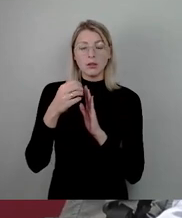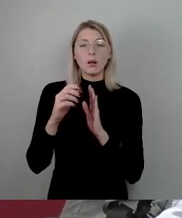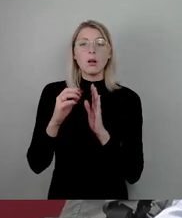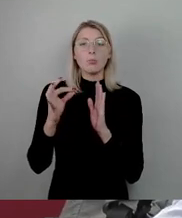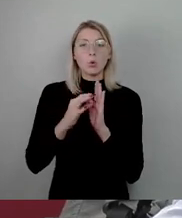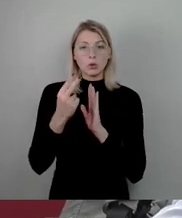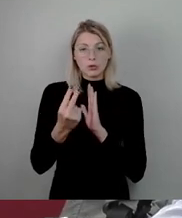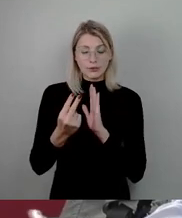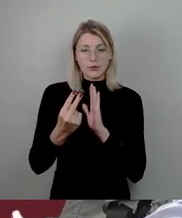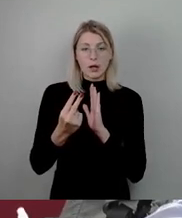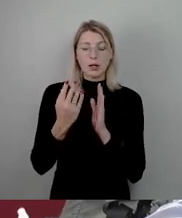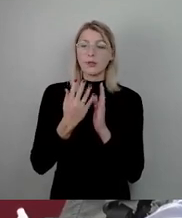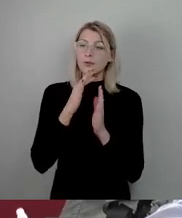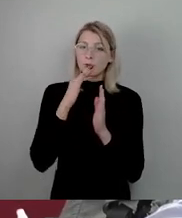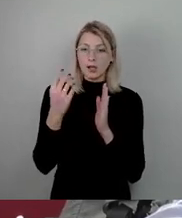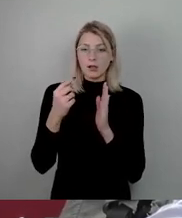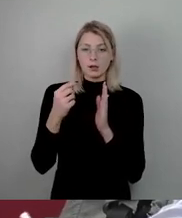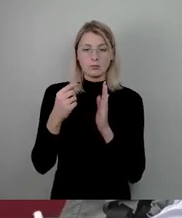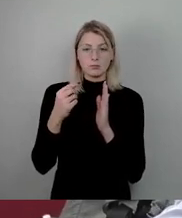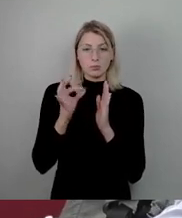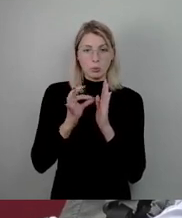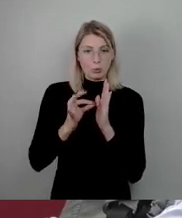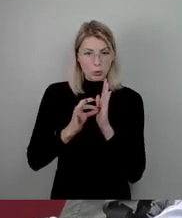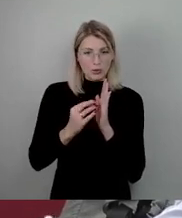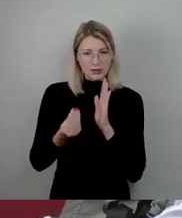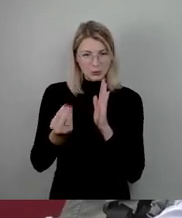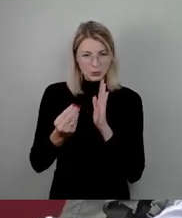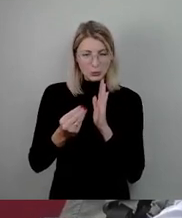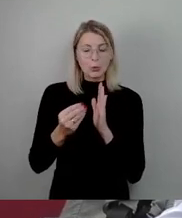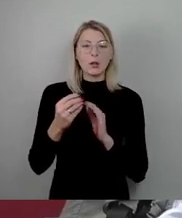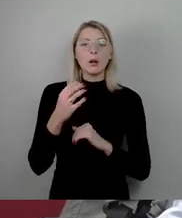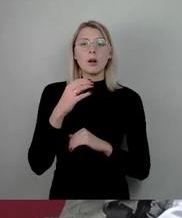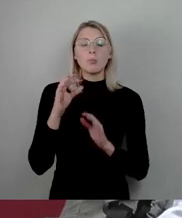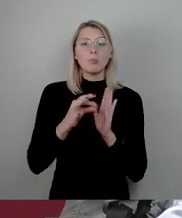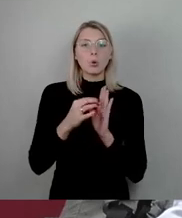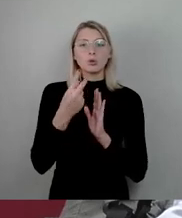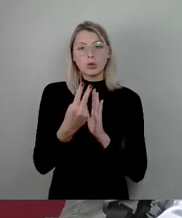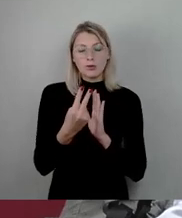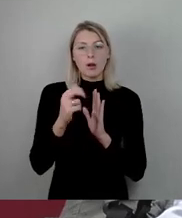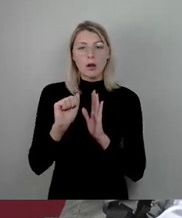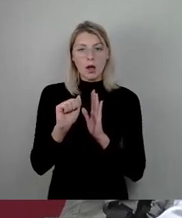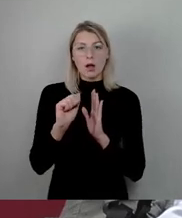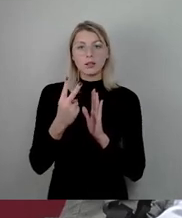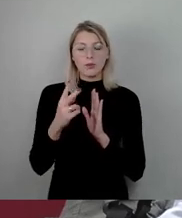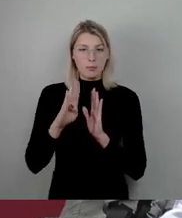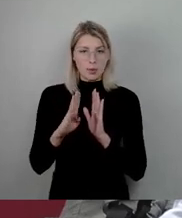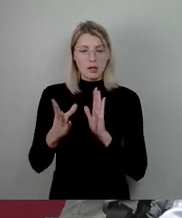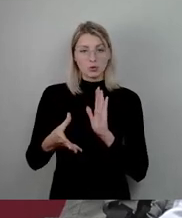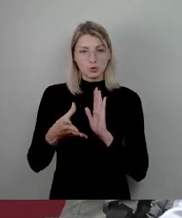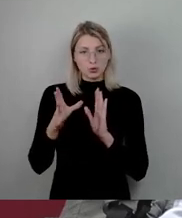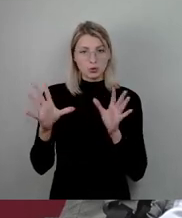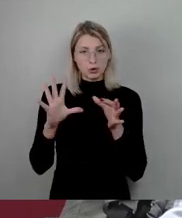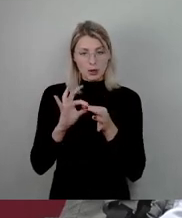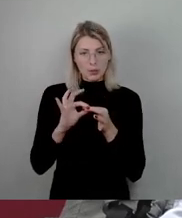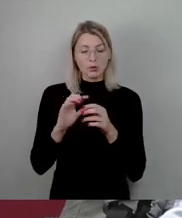man ja viele Anstriche, wollen wir Punkt 2a und B zusammen und ebenfalls die Punkte 2c, D und